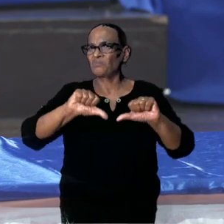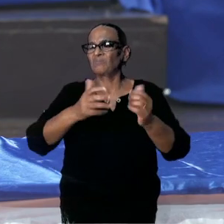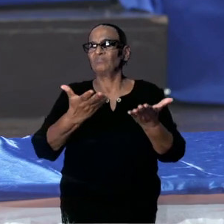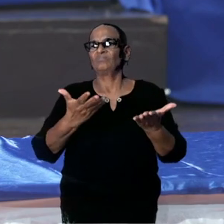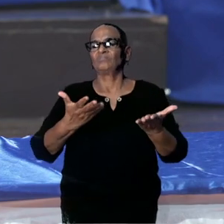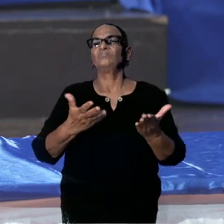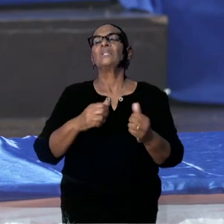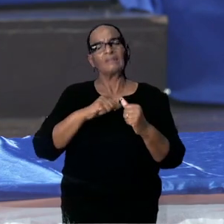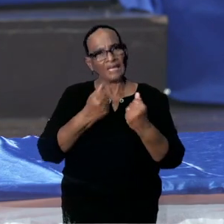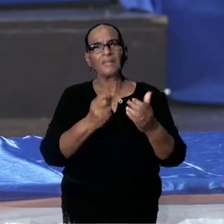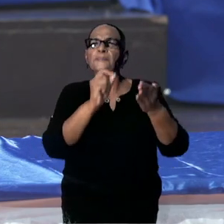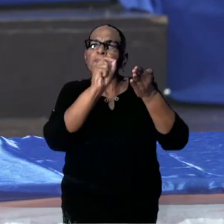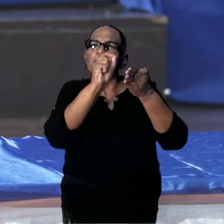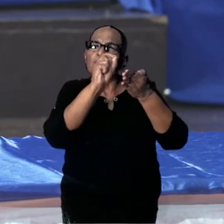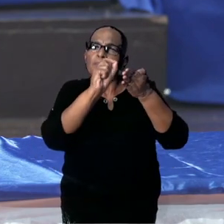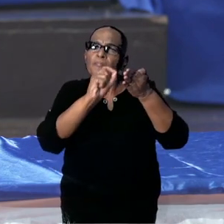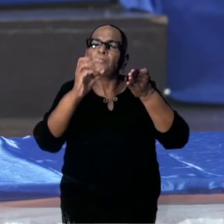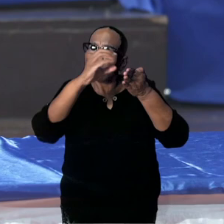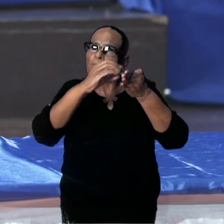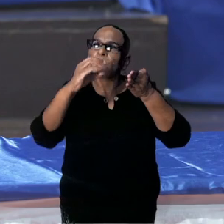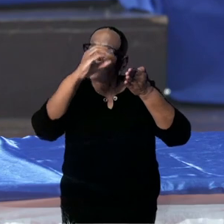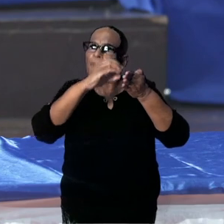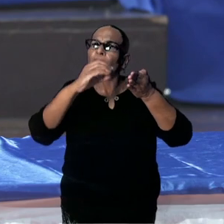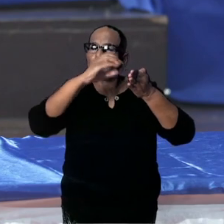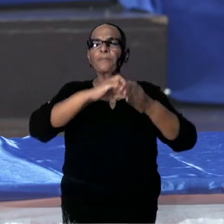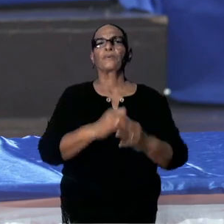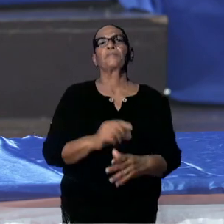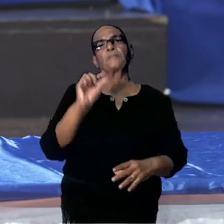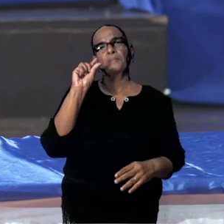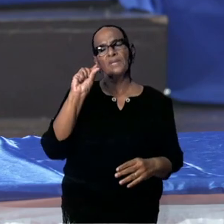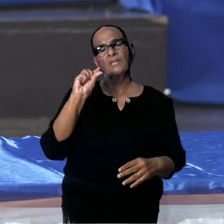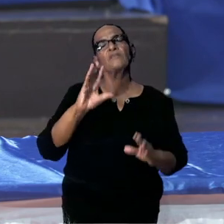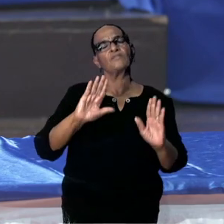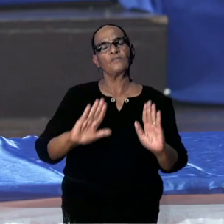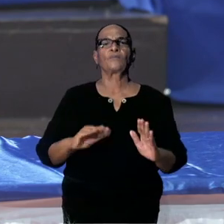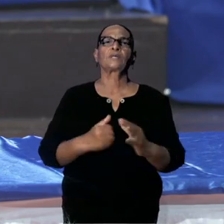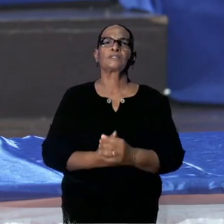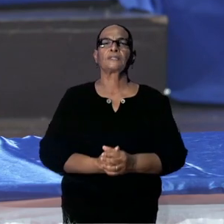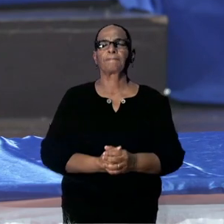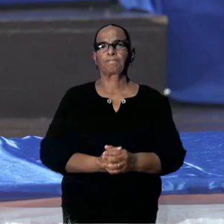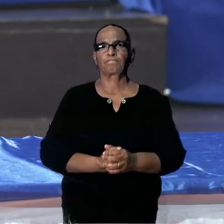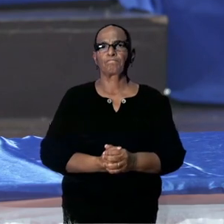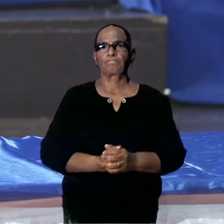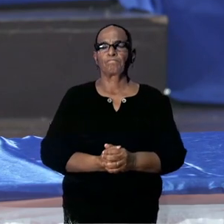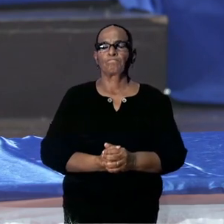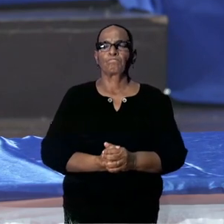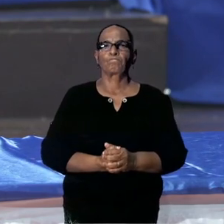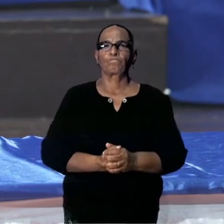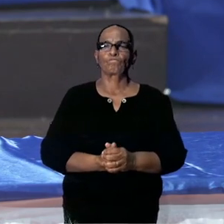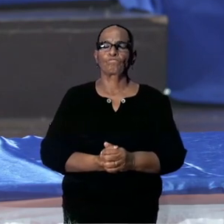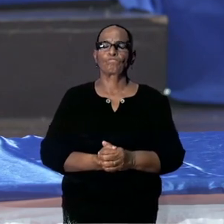daarna gaan bijstellen. Dus ook een van de indicatoren die het beleid helpt mee te bepalen. Dus er verduidelijking.